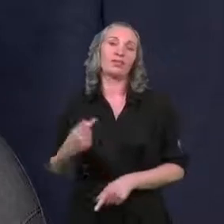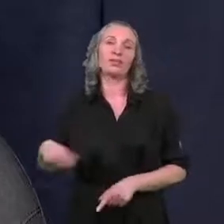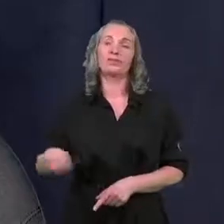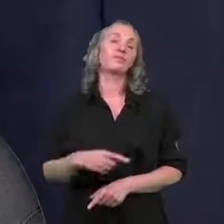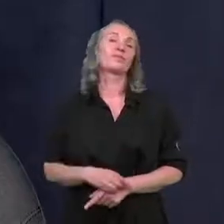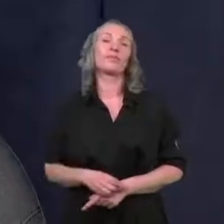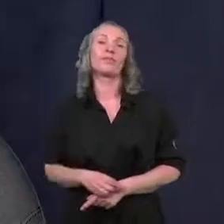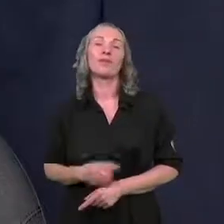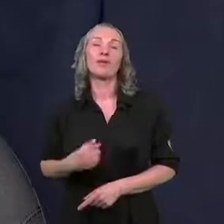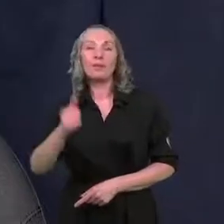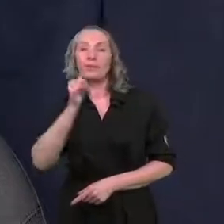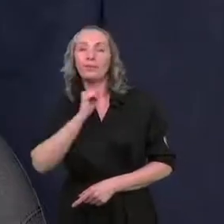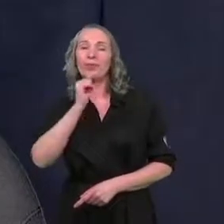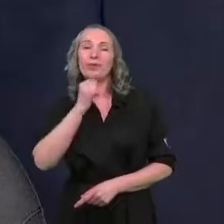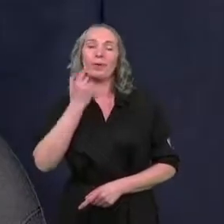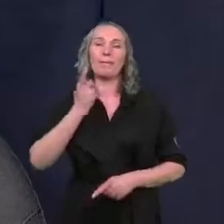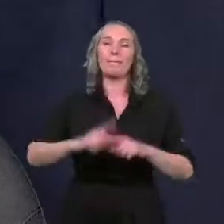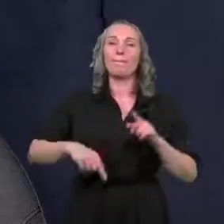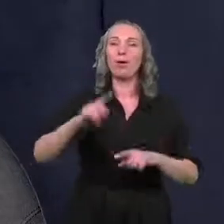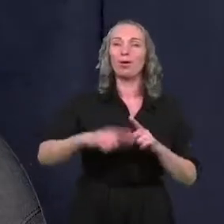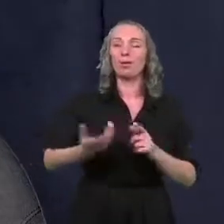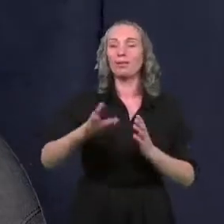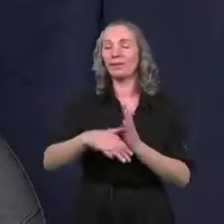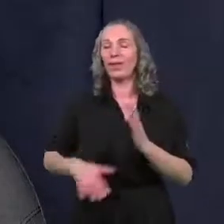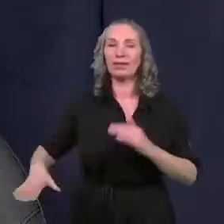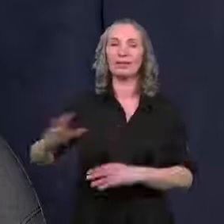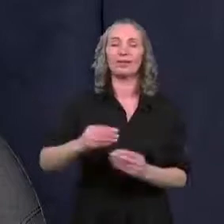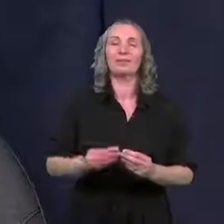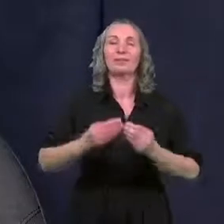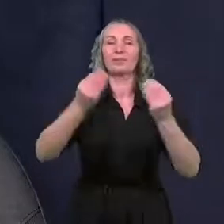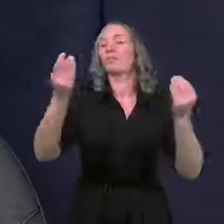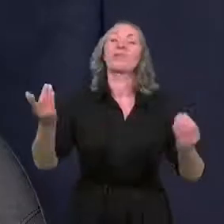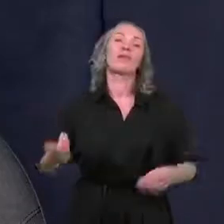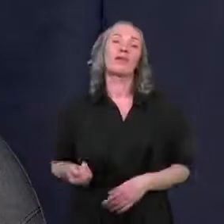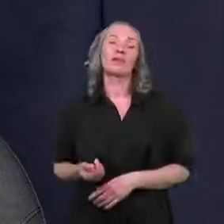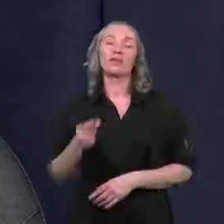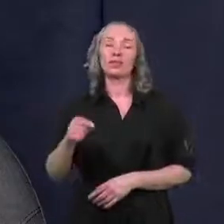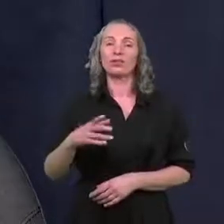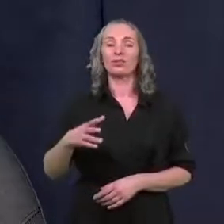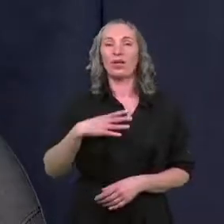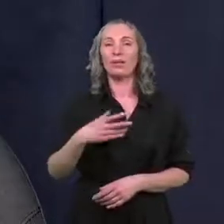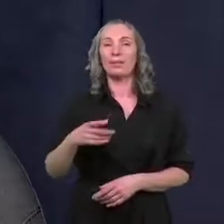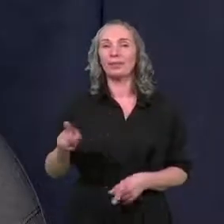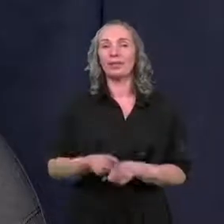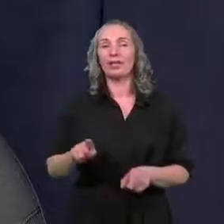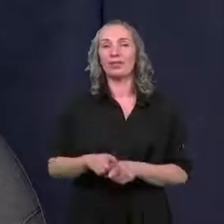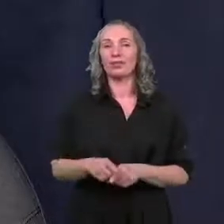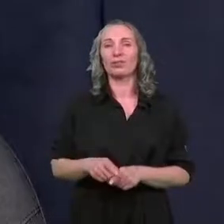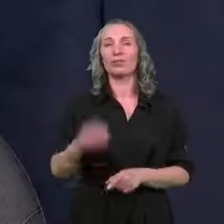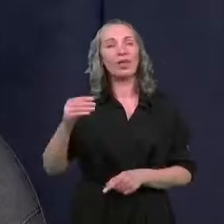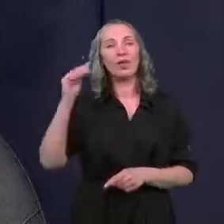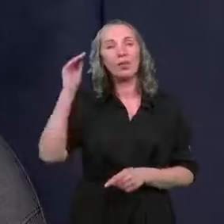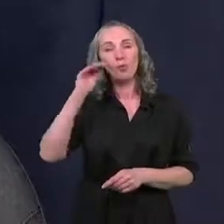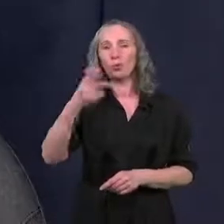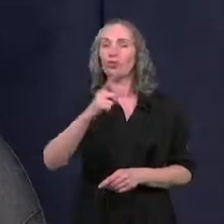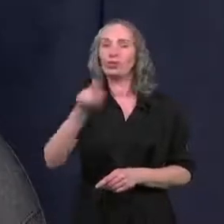szanowni Państwo, próbujemy tę politykę naszą miejską kreować w ten sposób, żeby też, może nie uczyć,